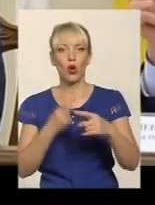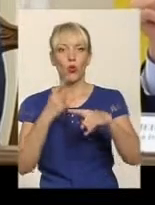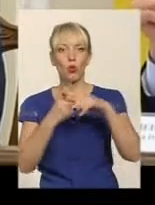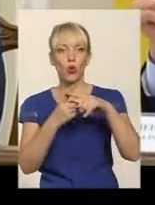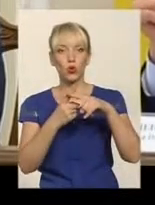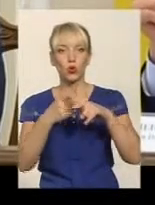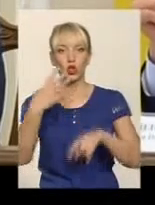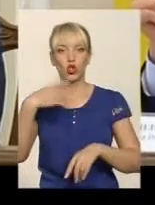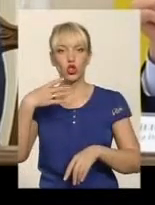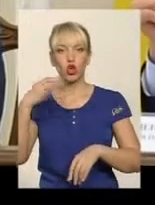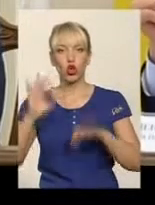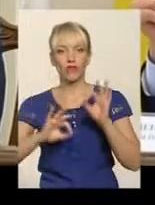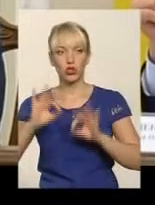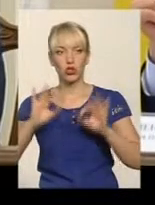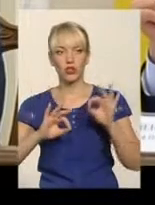40%.